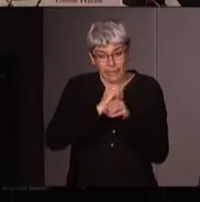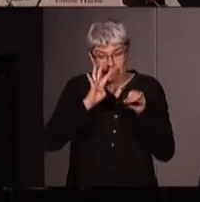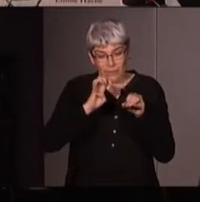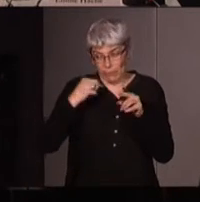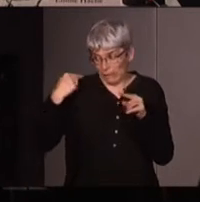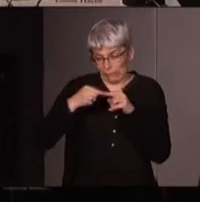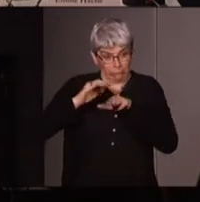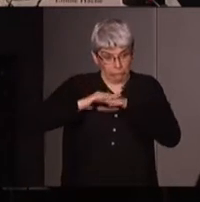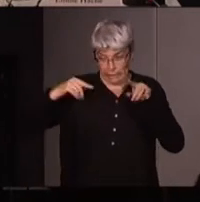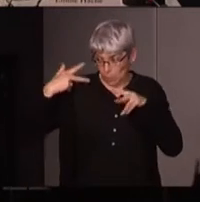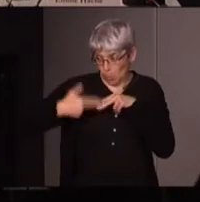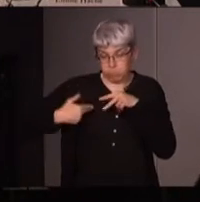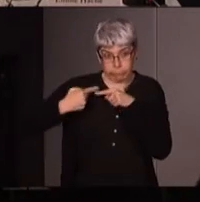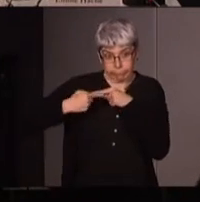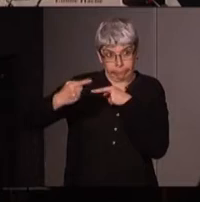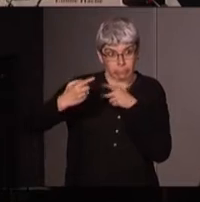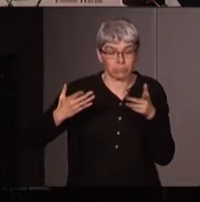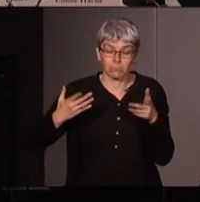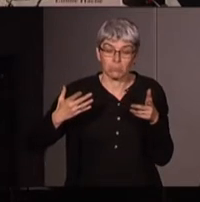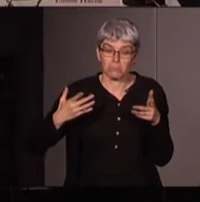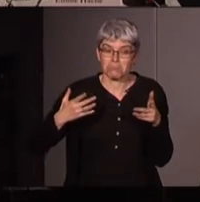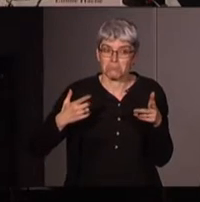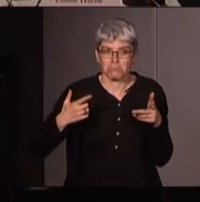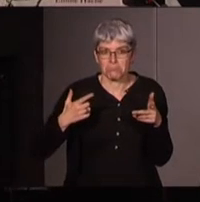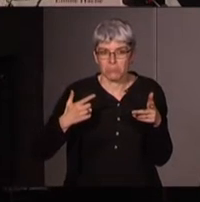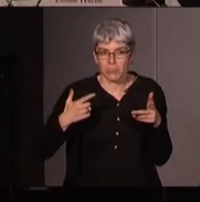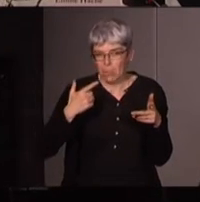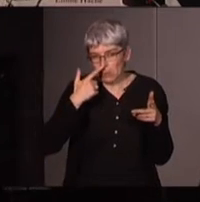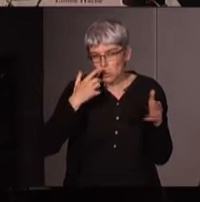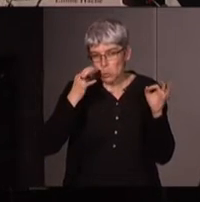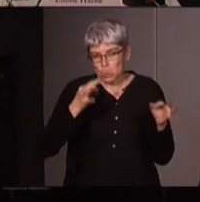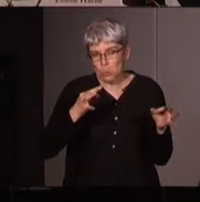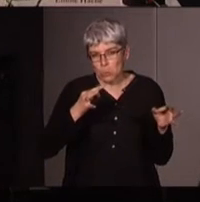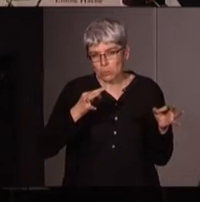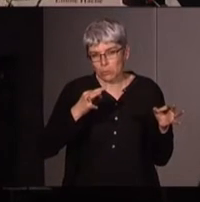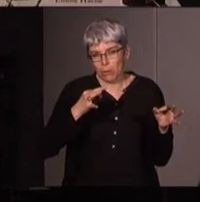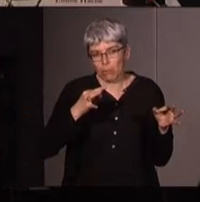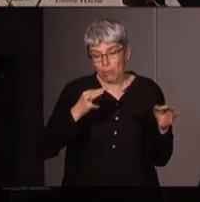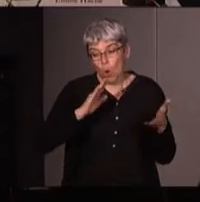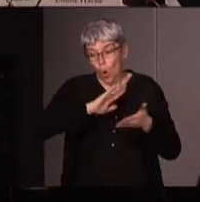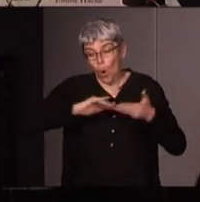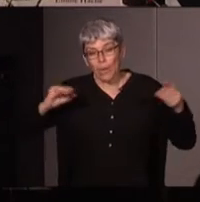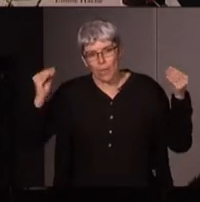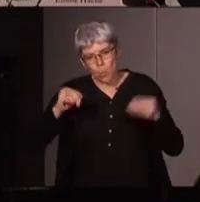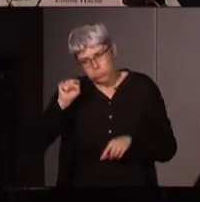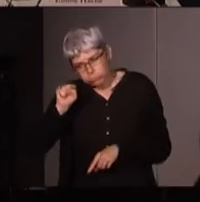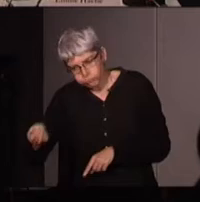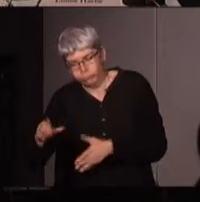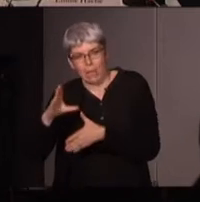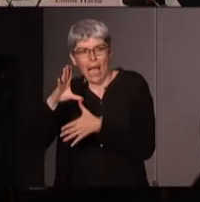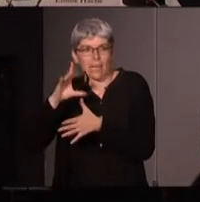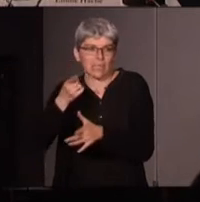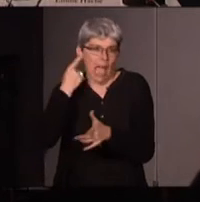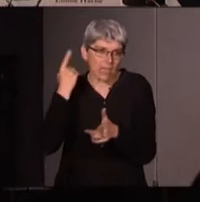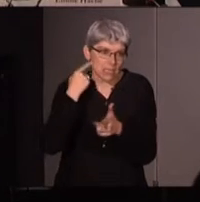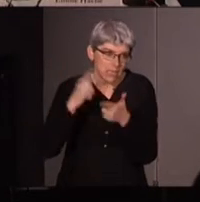je dirais qu'à la limite le flambeau est parti vers justement Vandana Shiva l